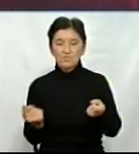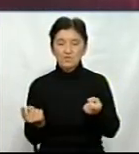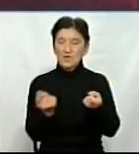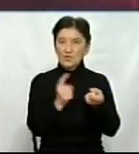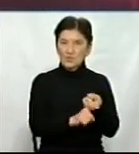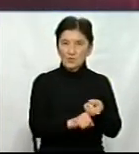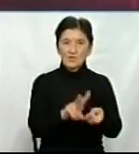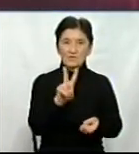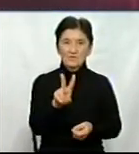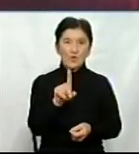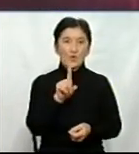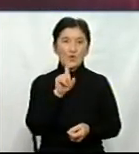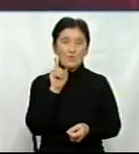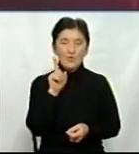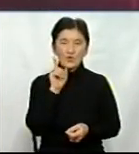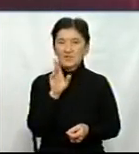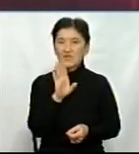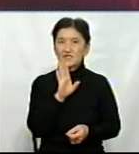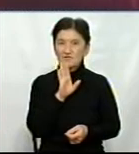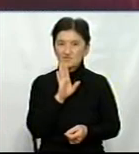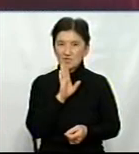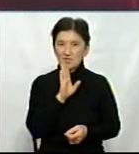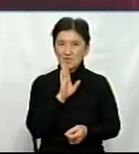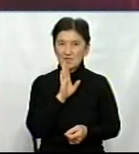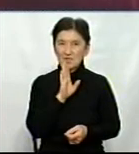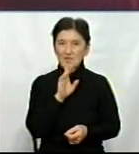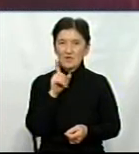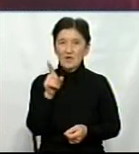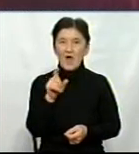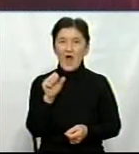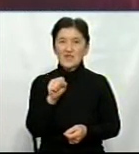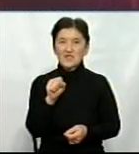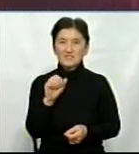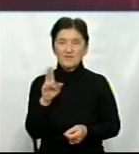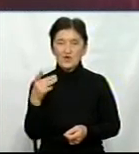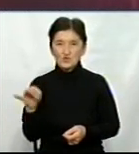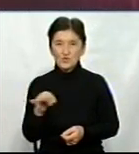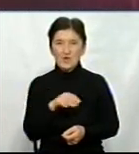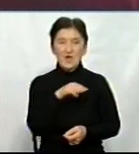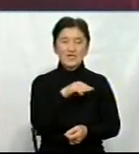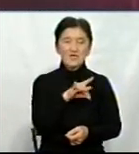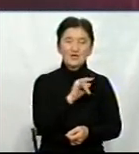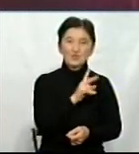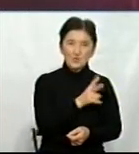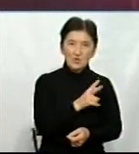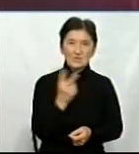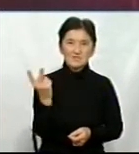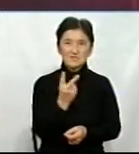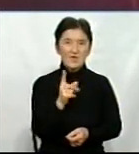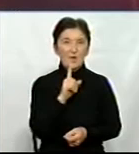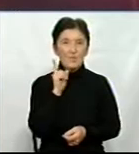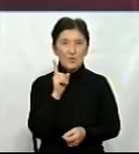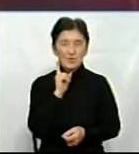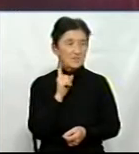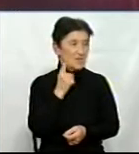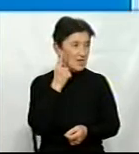двох молодих дівчат. Це Анастасія Войчук і Ірина Ткачук. Ці дві молоді леді